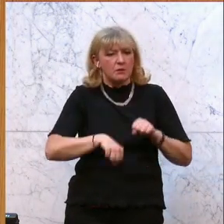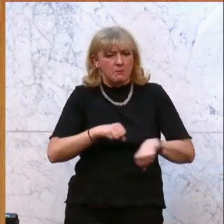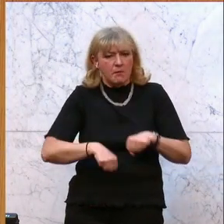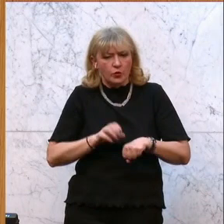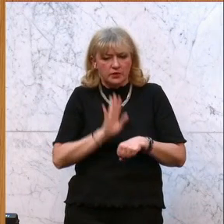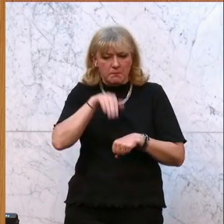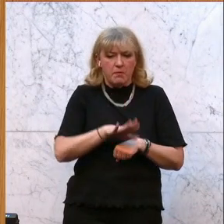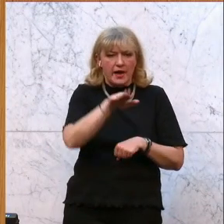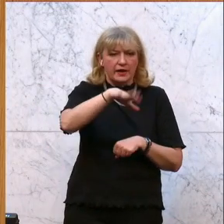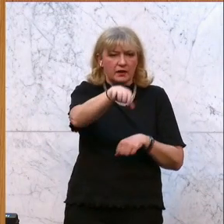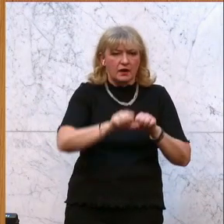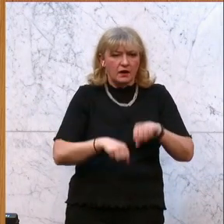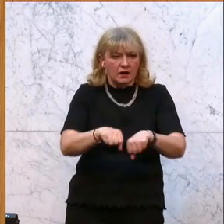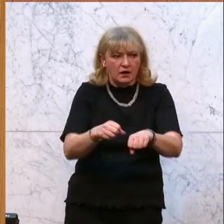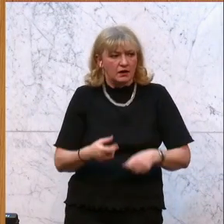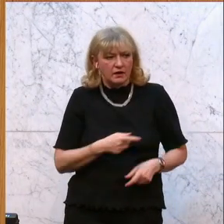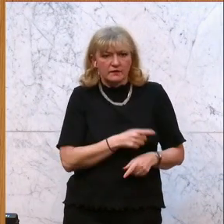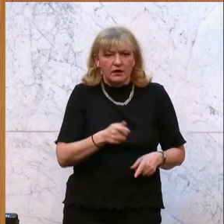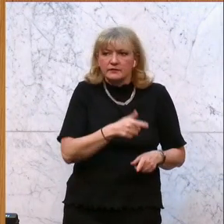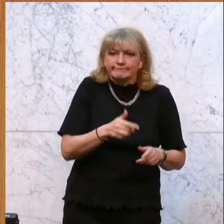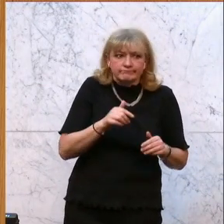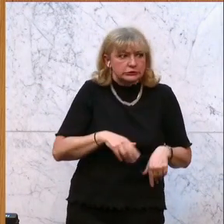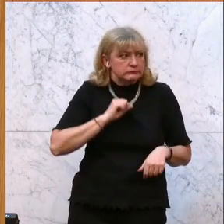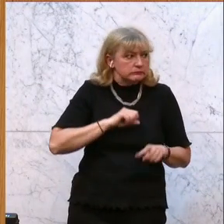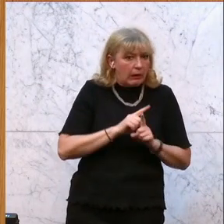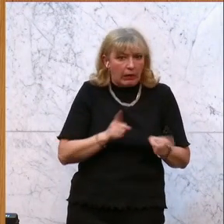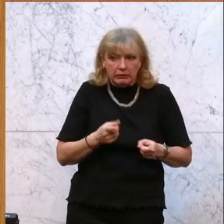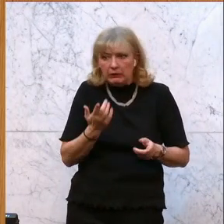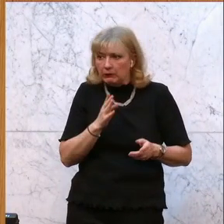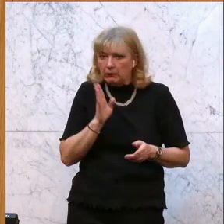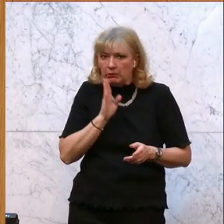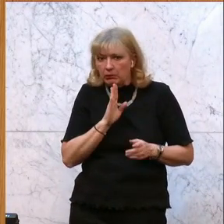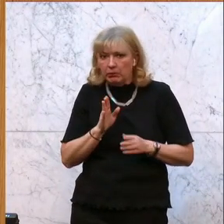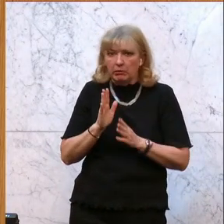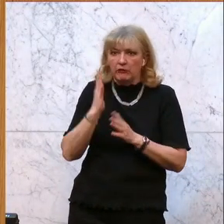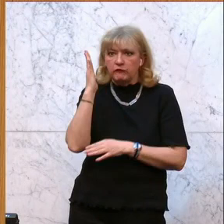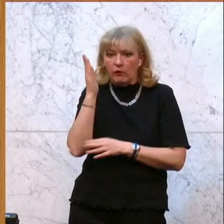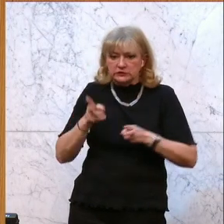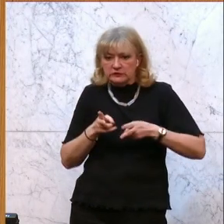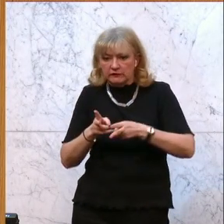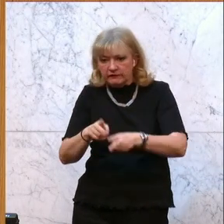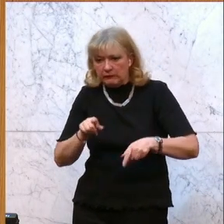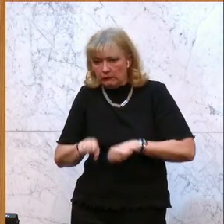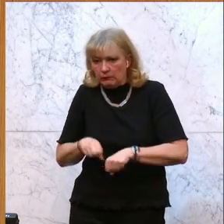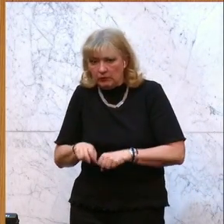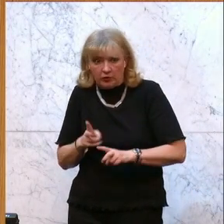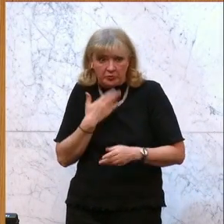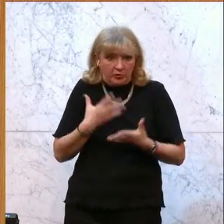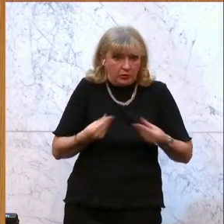die sich auf den illegalen Forstwegen bewegen müssen, weil es hier noch immer keine Lösung gibt, sondern vor allem